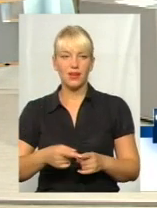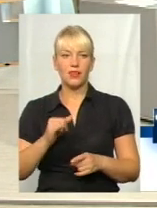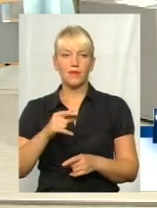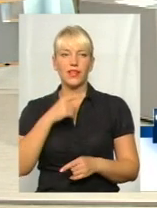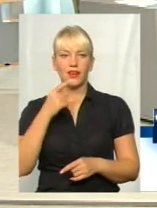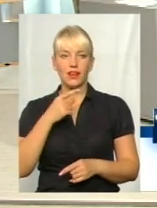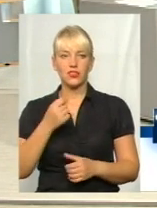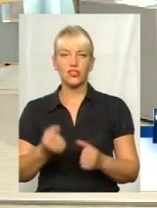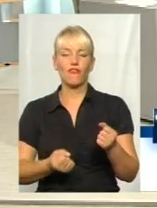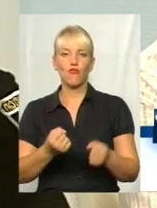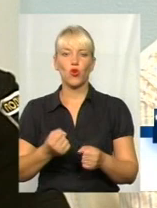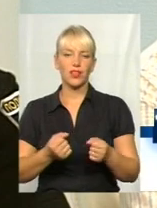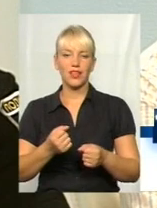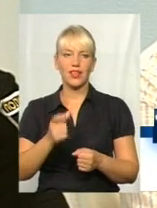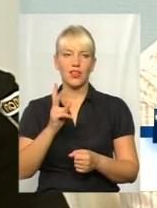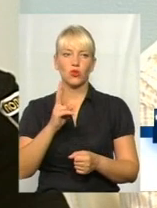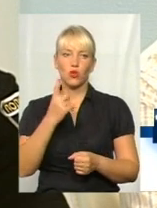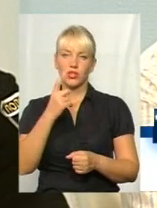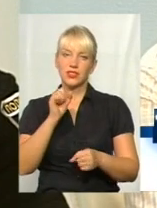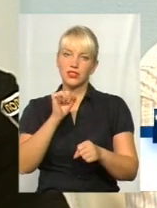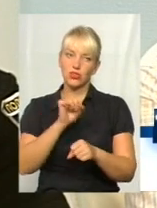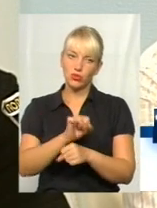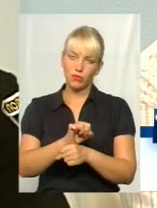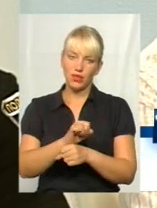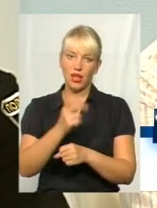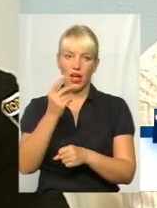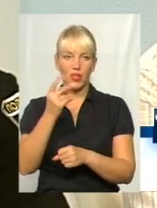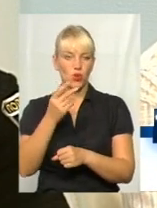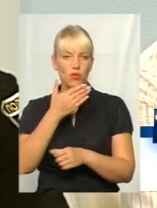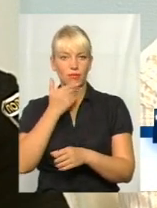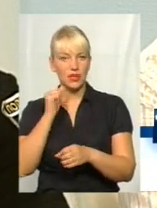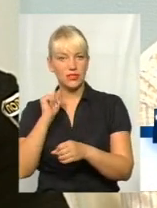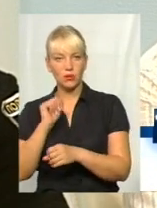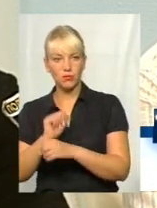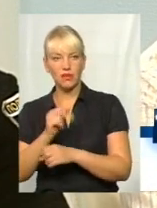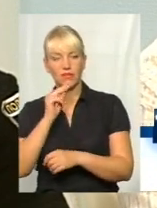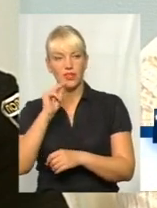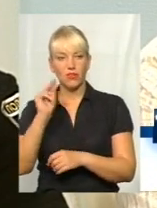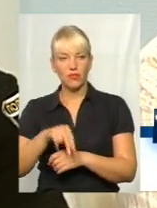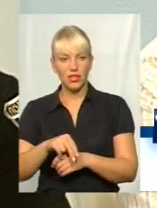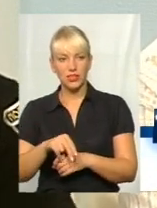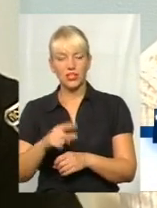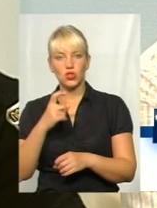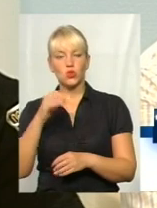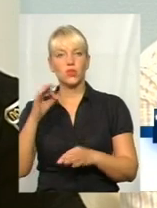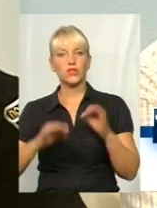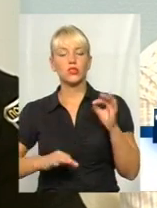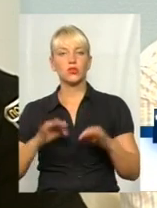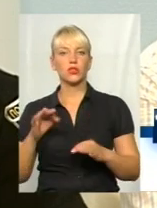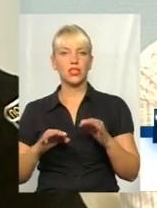кажуть, водій, який один зупинився, а другий з іншої сторони не зупинився. Він винуватий, я кажучи, сто відсотків.